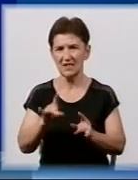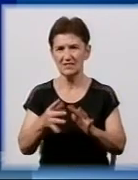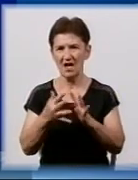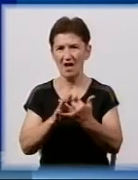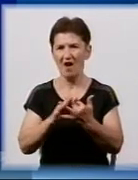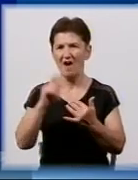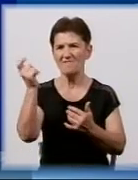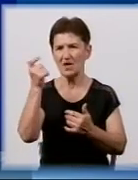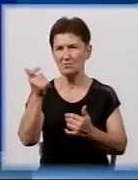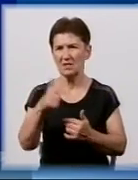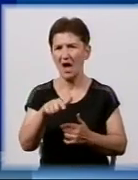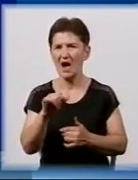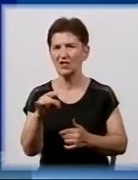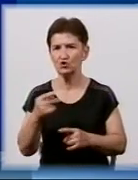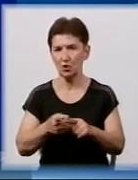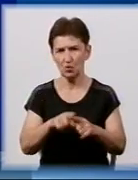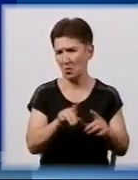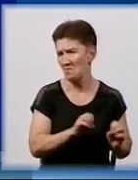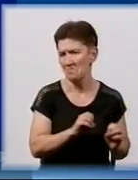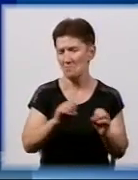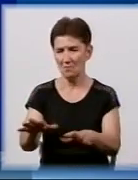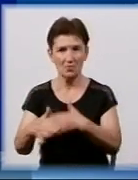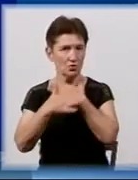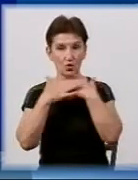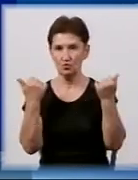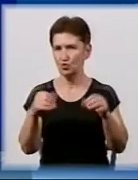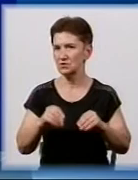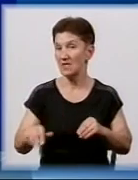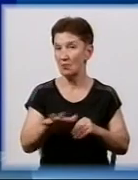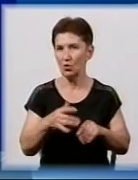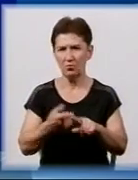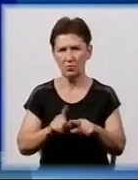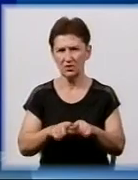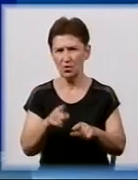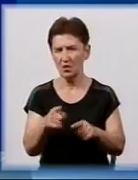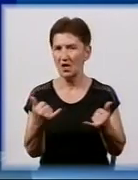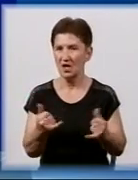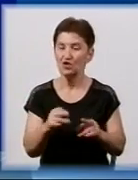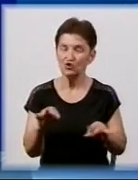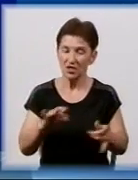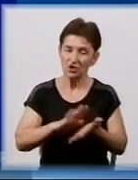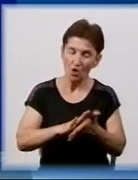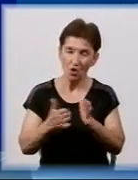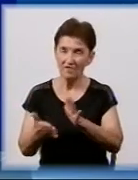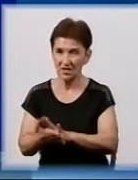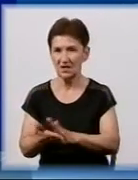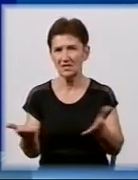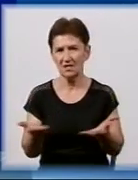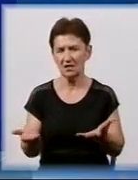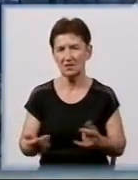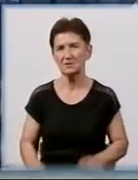Ольгою Гарашченками, які не віддають їм землю в користування. Чи вдалося дійти сьогодні згоди, розповість Антоніна Крейтер.